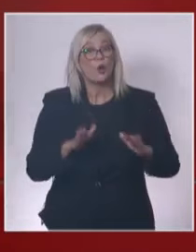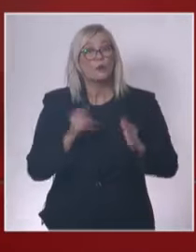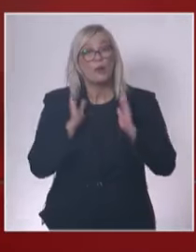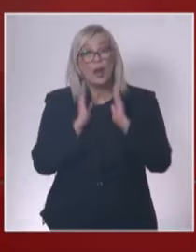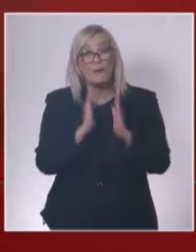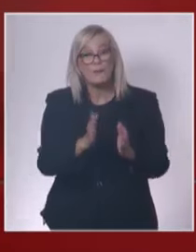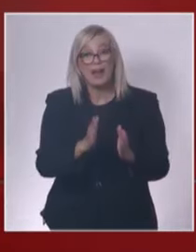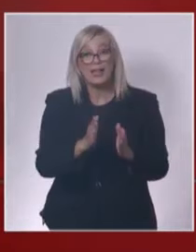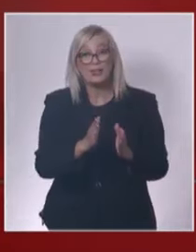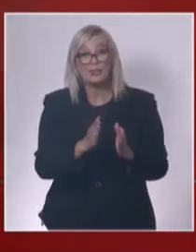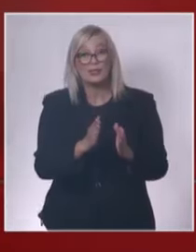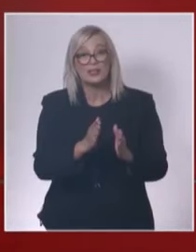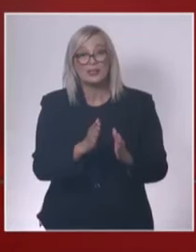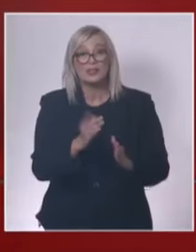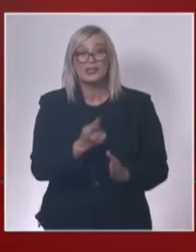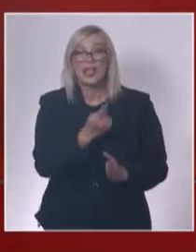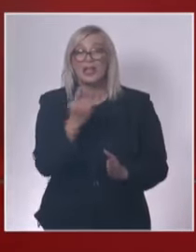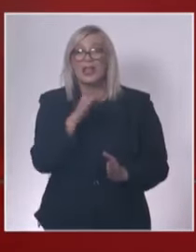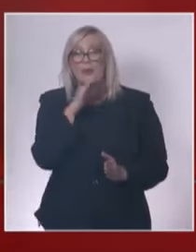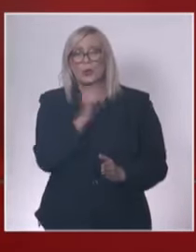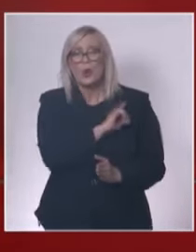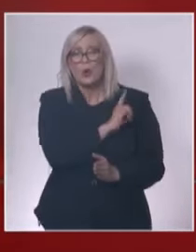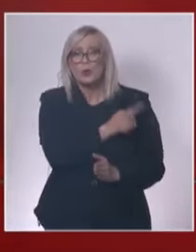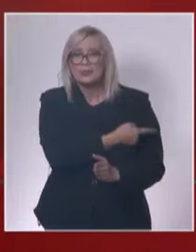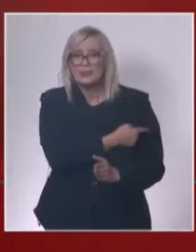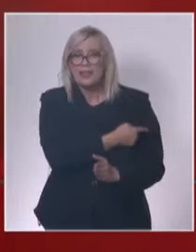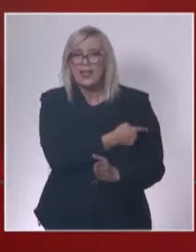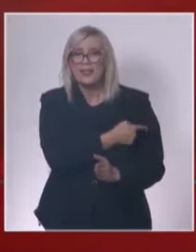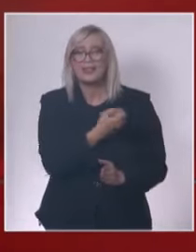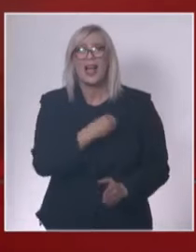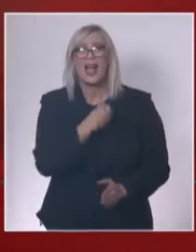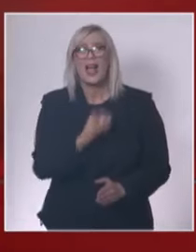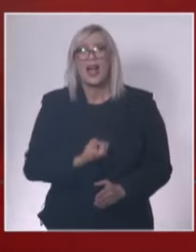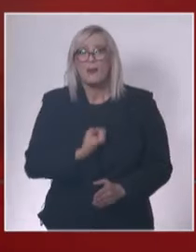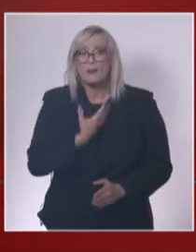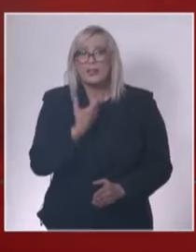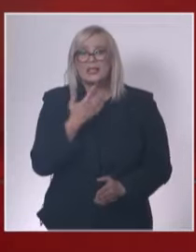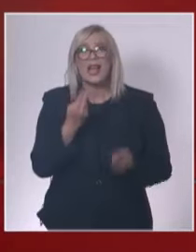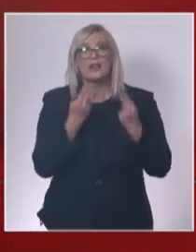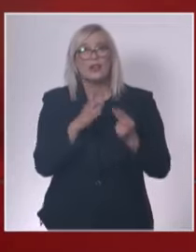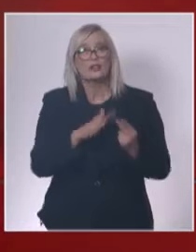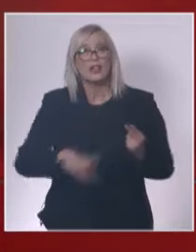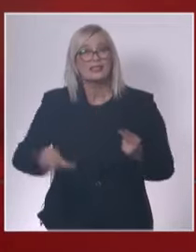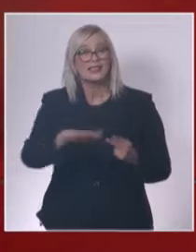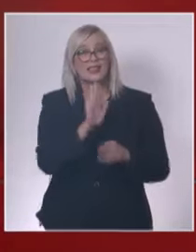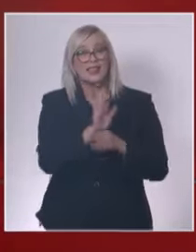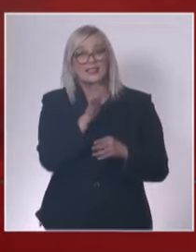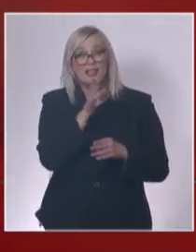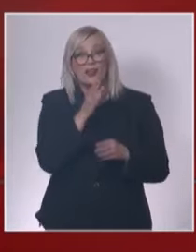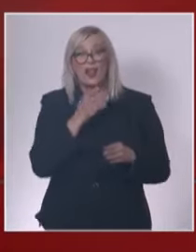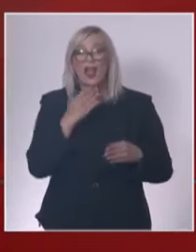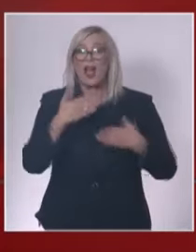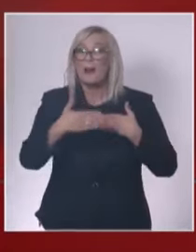патот за една многусилна амбиција важна за свите во Северна Македонија. Пристапот до